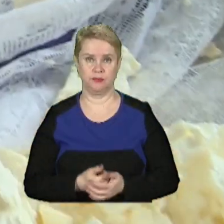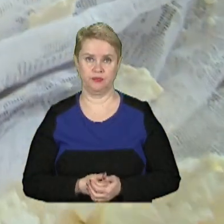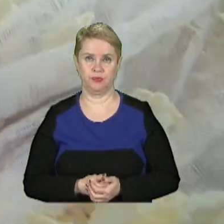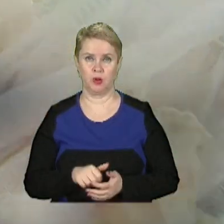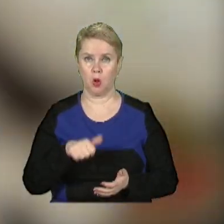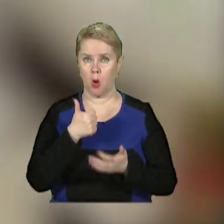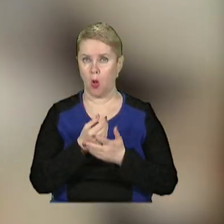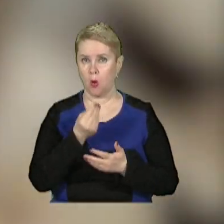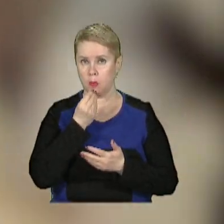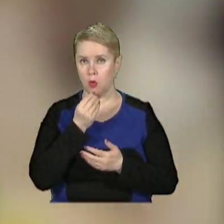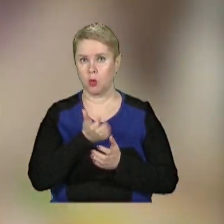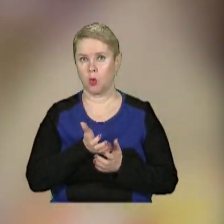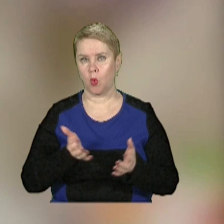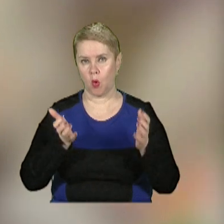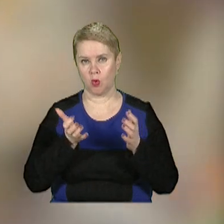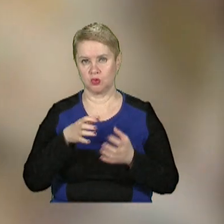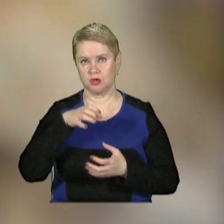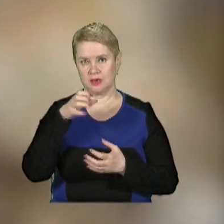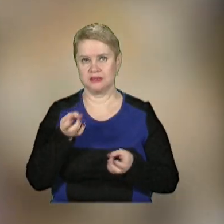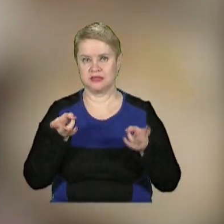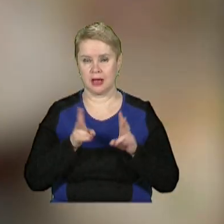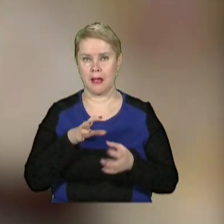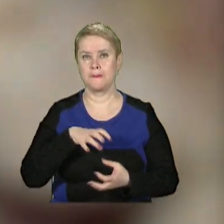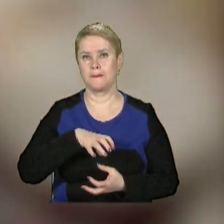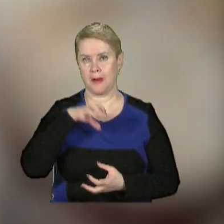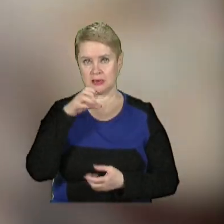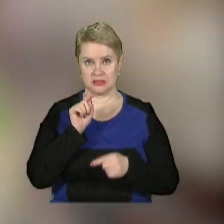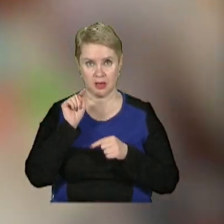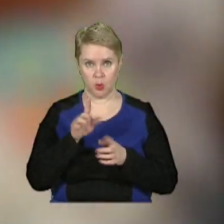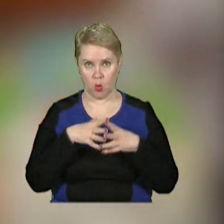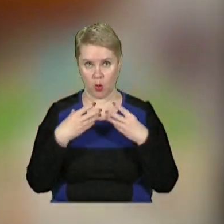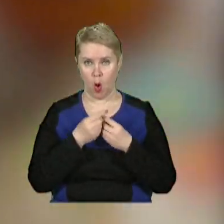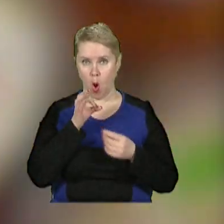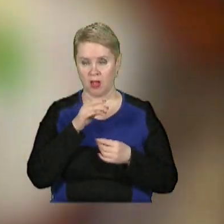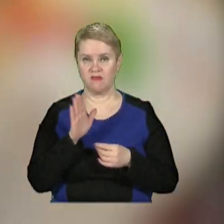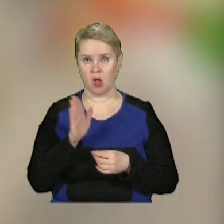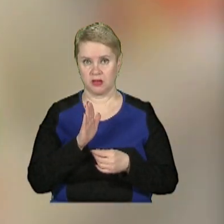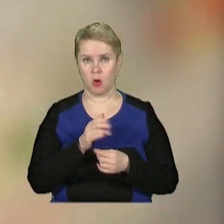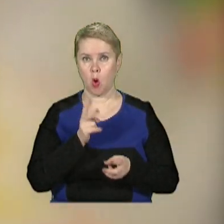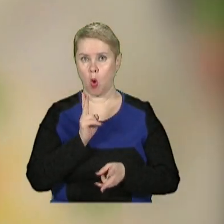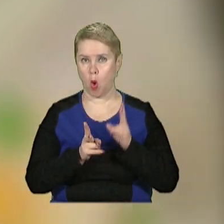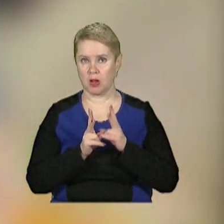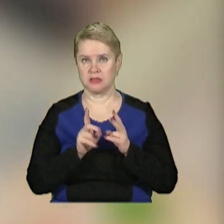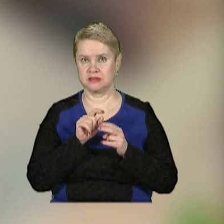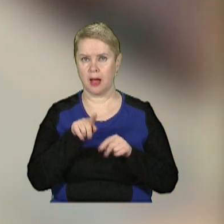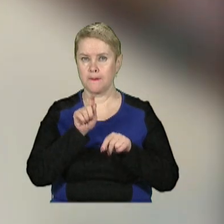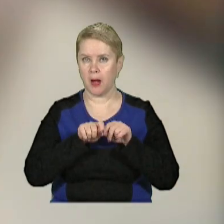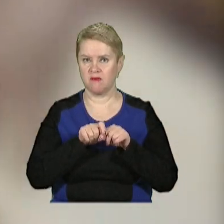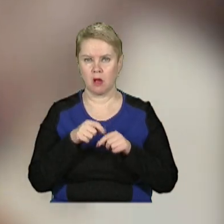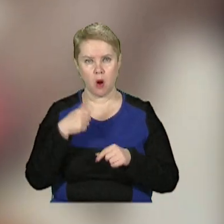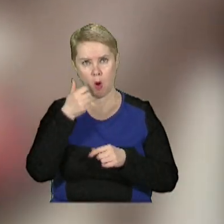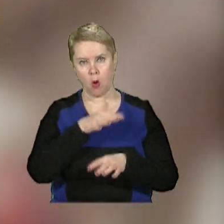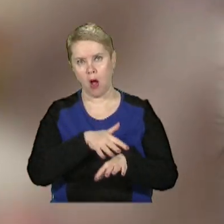Головним продуктом у кошику, звісно, залишається паска. Її у родині Олени Володимирівни готують за перевіреним